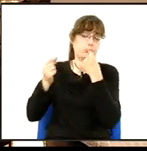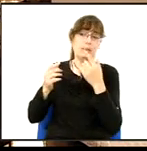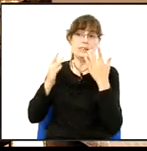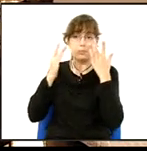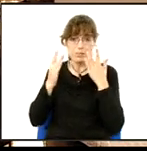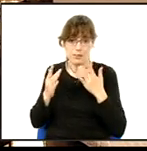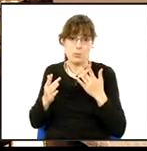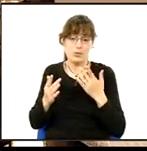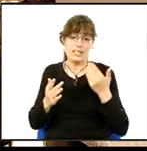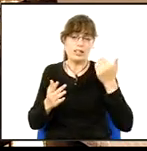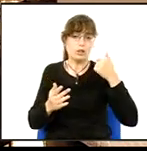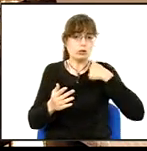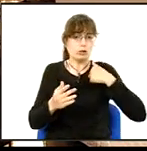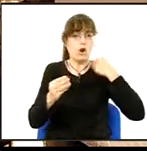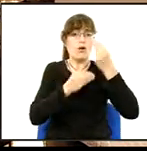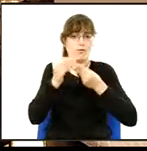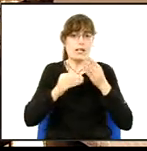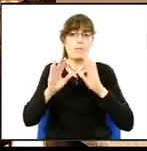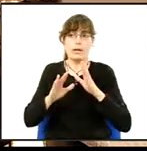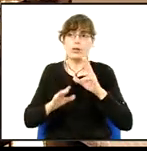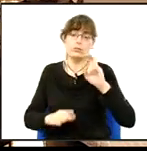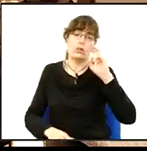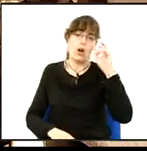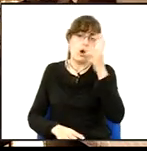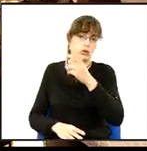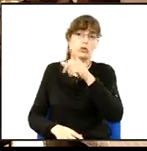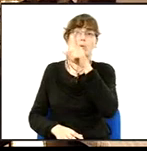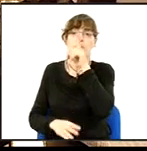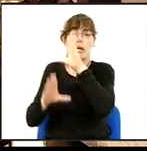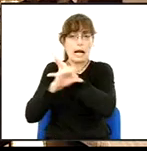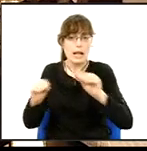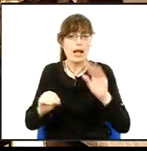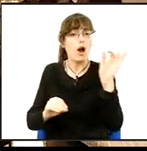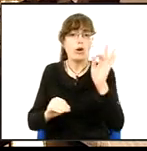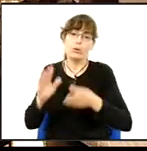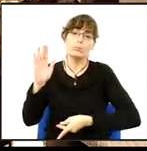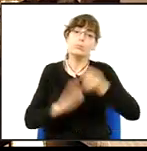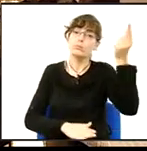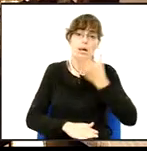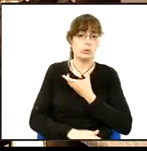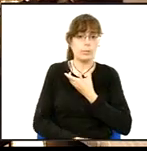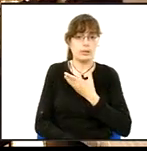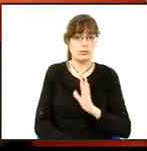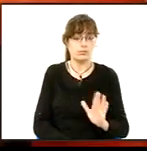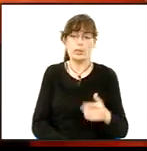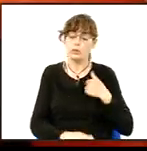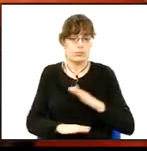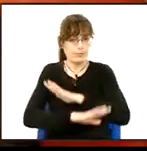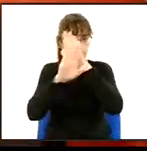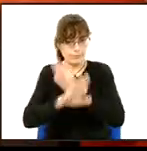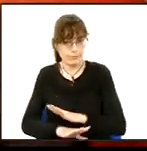dir en aquesta, ja actuaré jo, però els altres haurien, si no, o de callar o marxar de l'institució. Acabo.